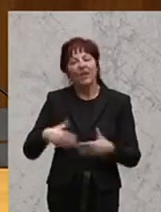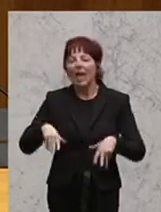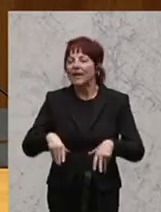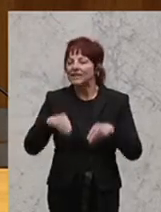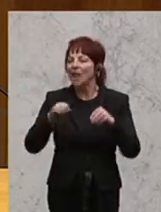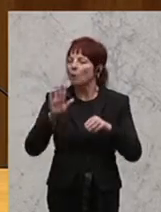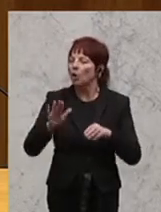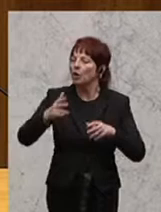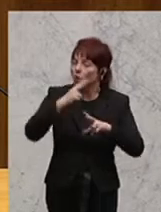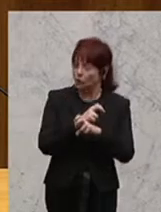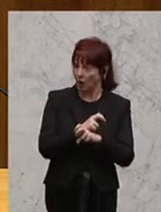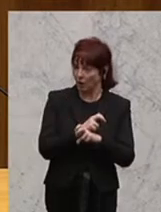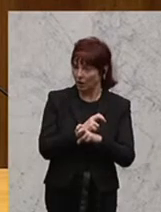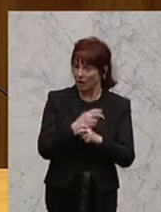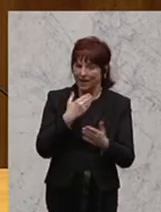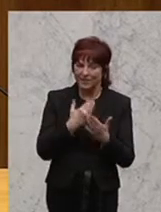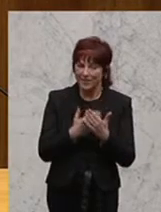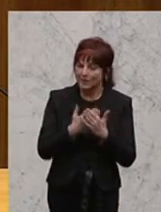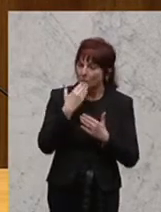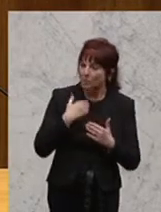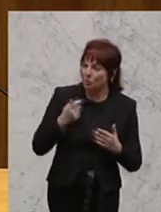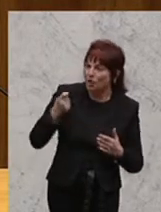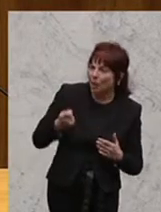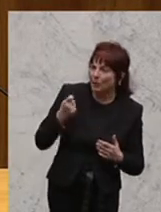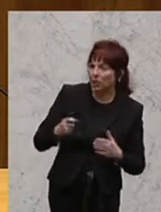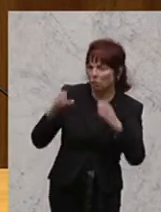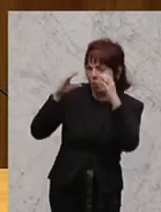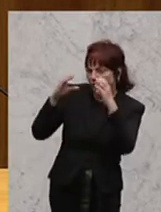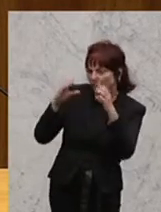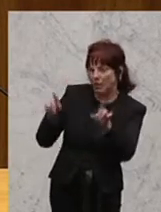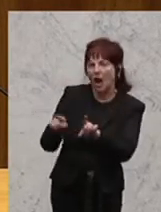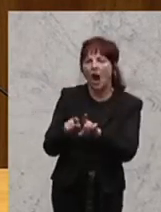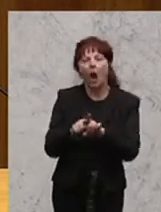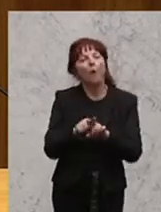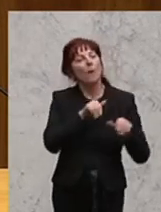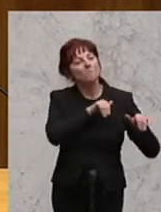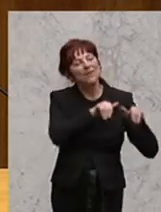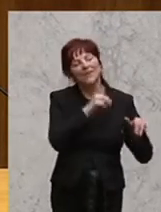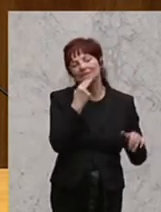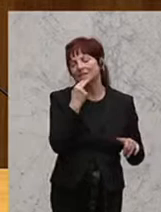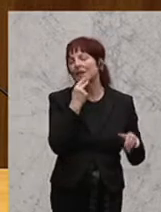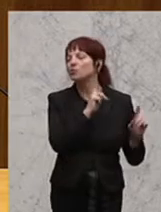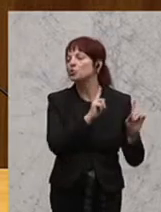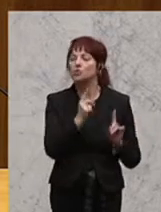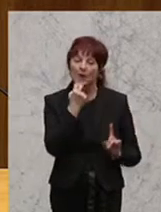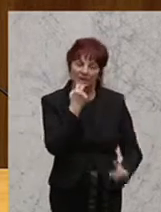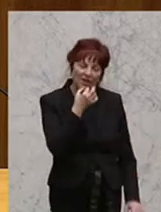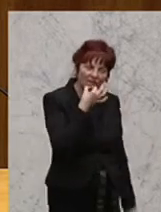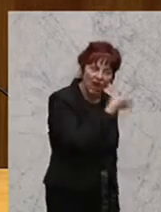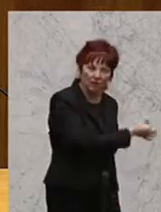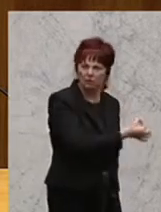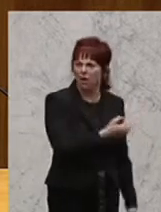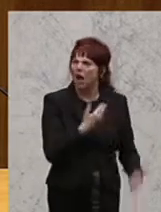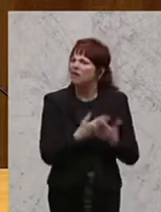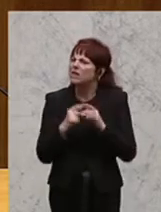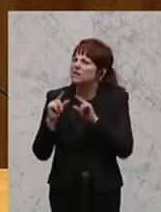Abgeordneten der ÖVP, aber natürlich auch an den zuständigen Minister stellen. Was heißt es denn, meine Damen und